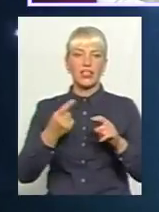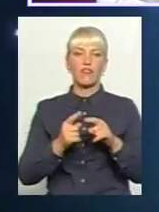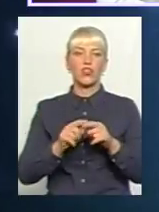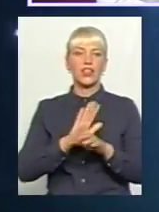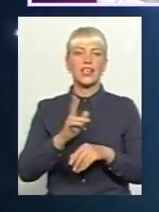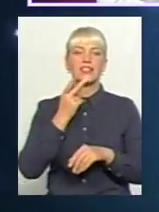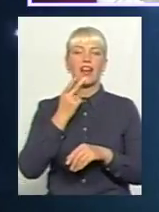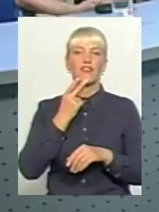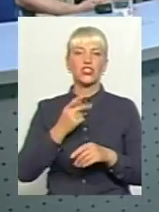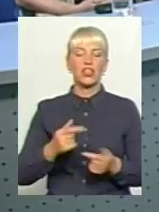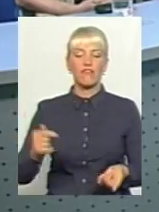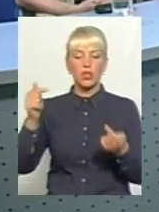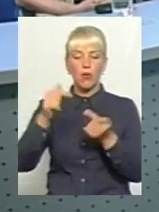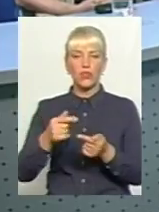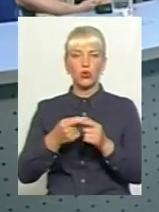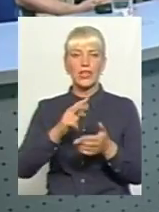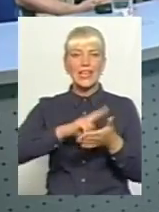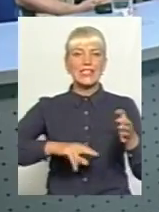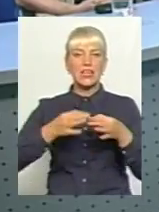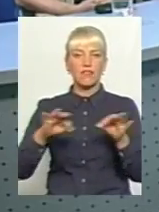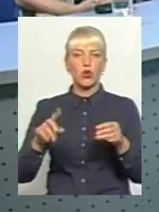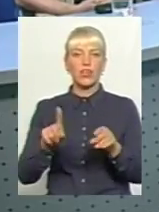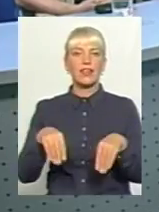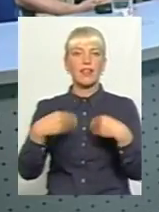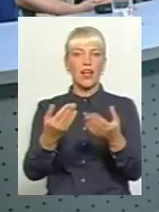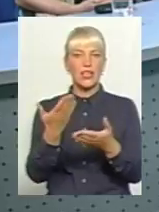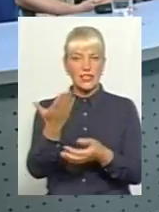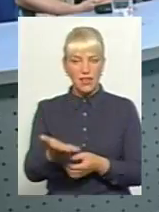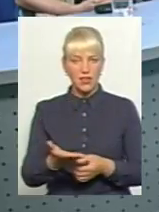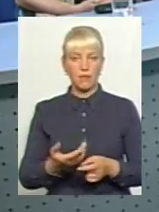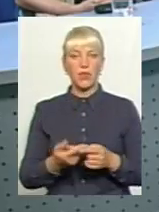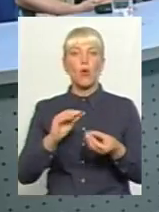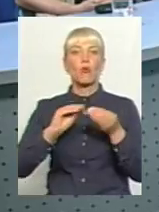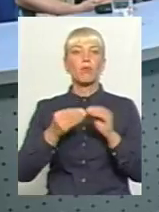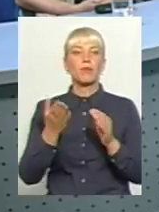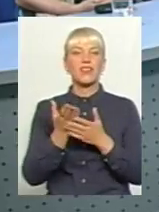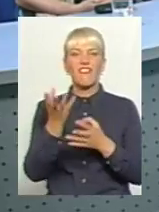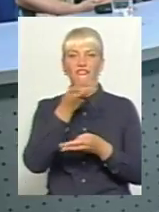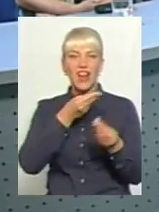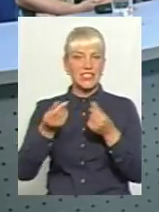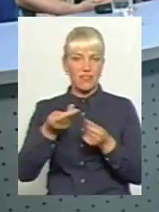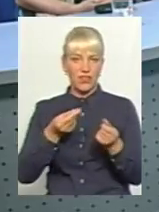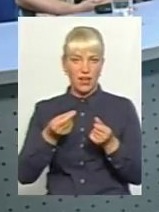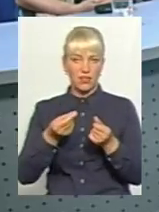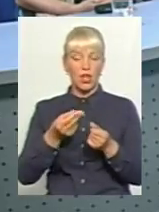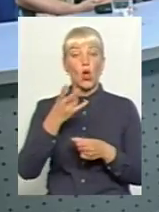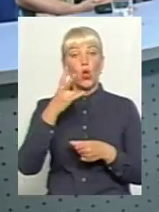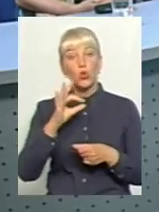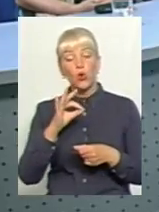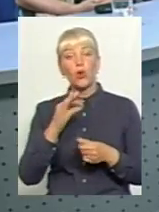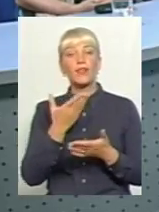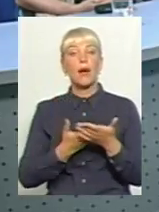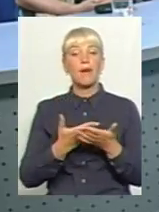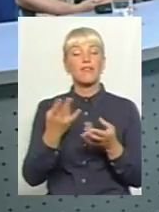відповідають тому сертифікату, який до них додається, на жаль. Тобто ми маємо ще й проблеми фальсифікату. Але, напевно, тут